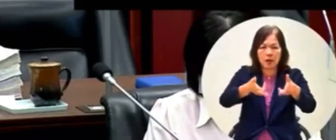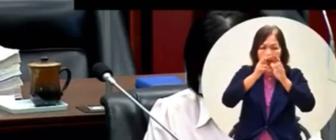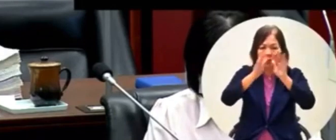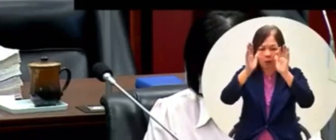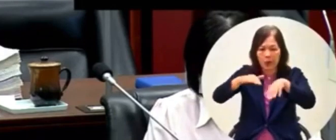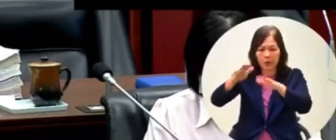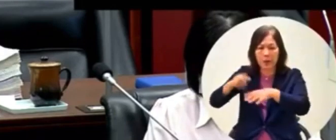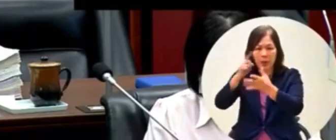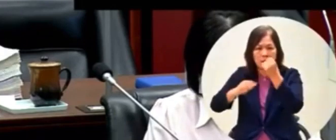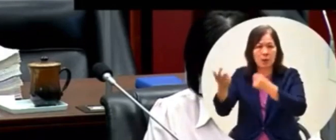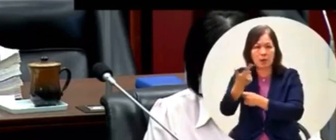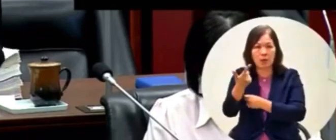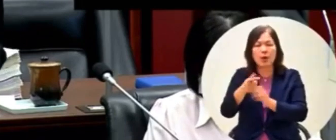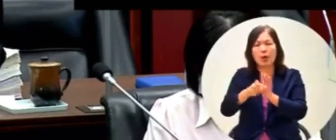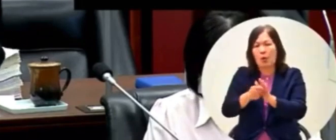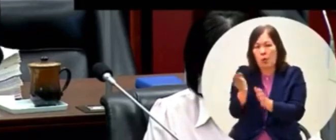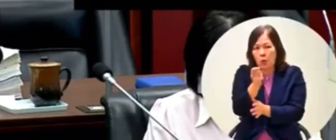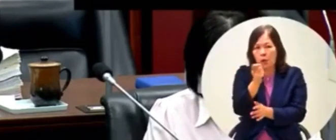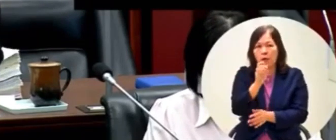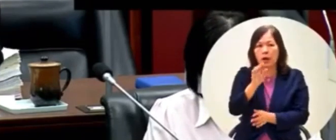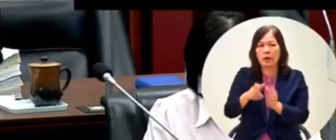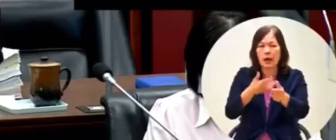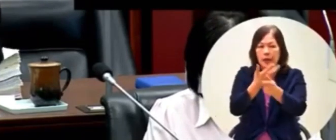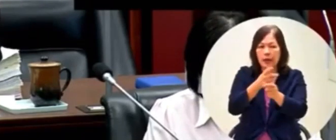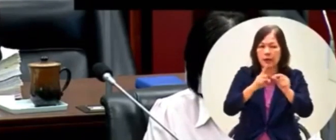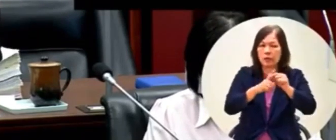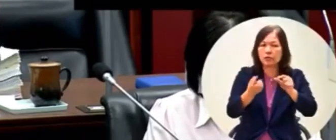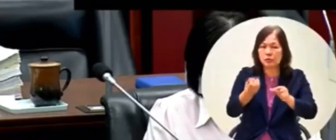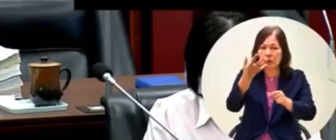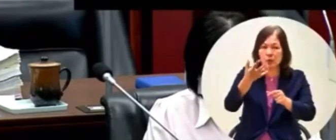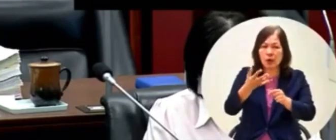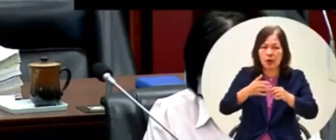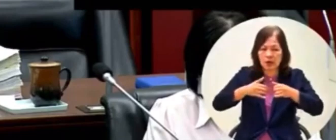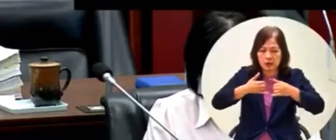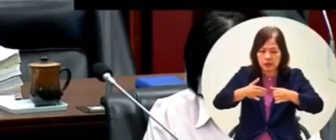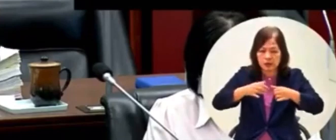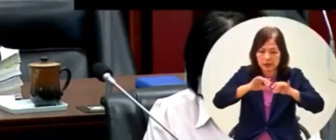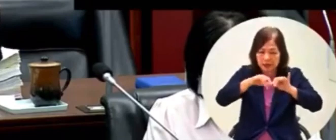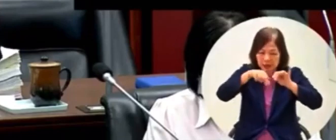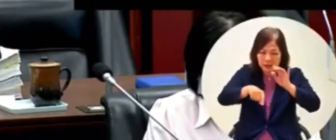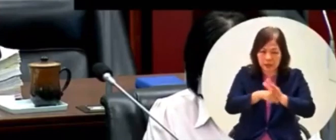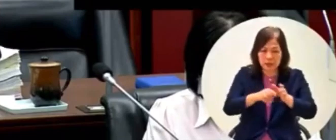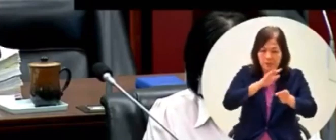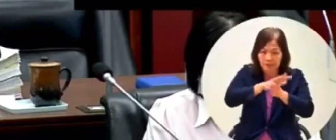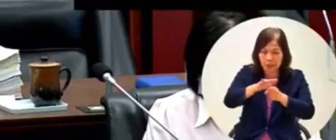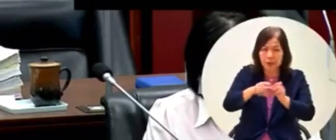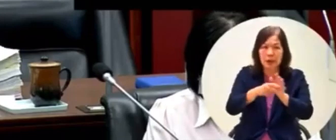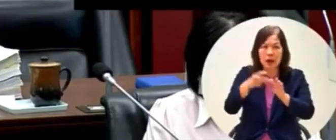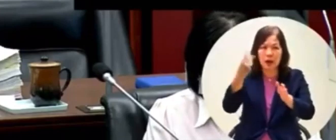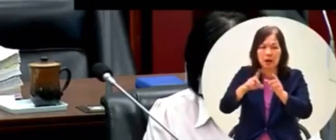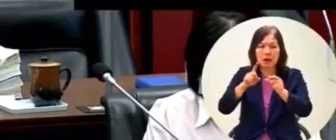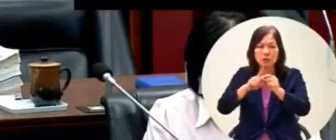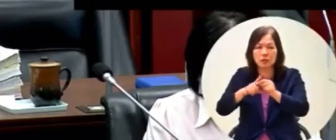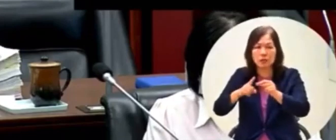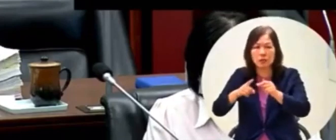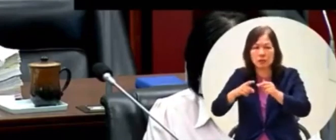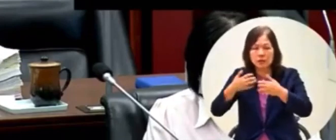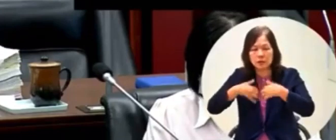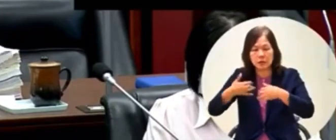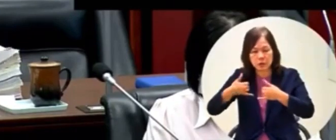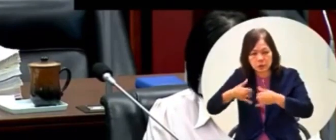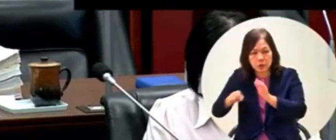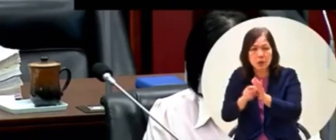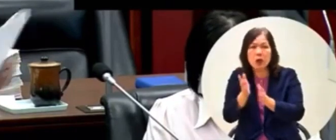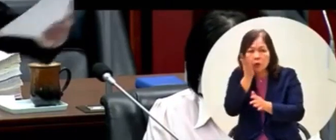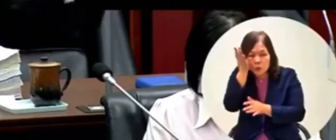留給你什麼留給你中華地下道的田平留給你心中一路的打通中華地